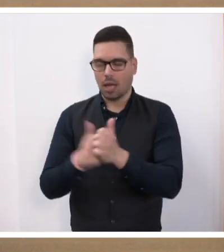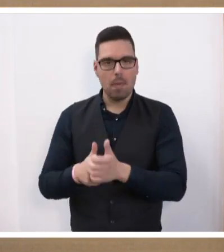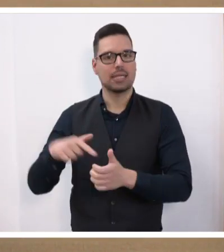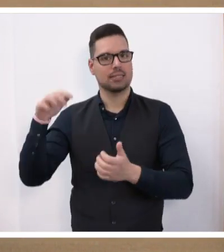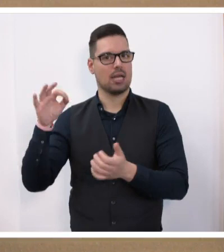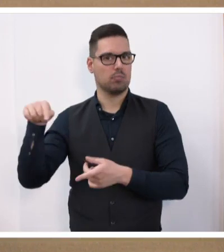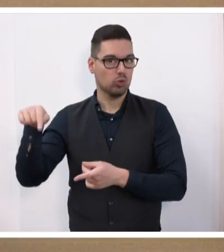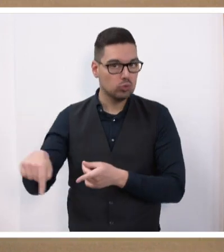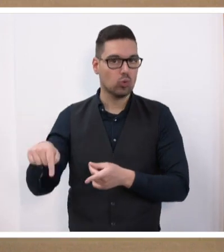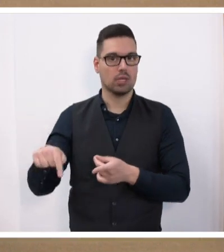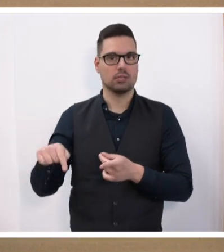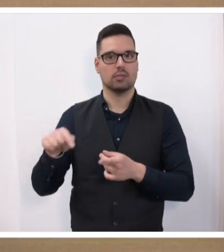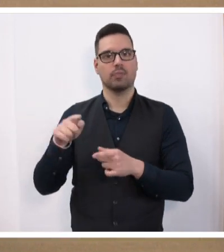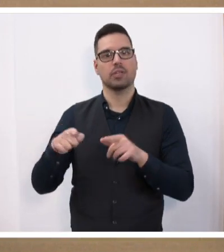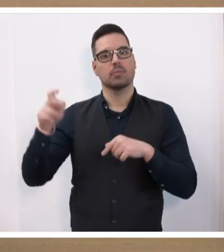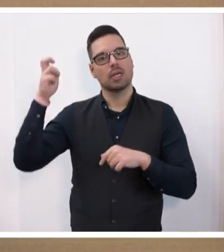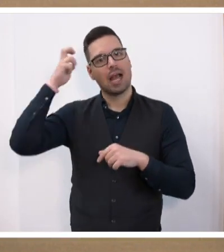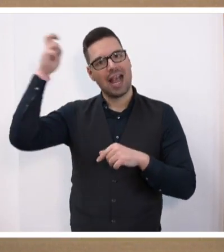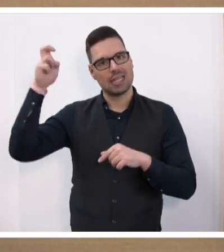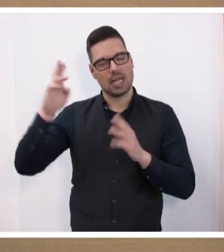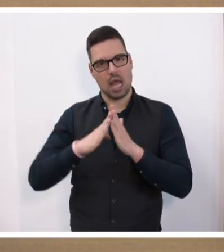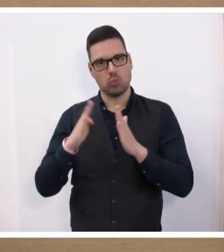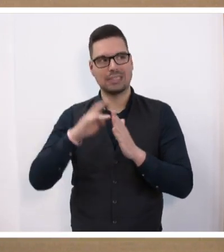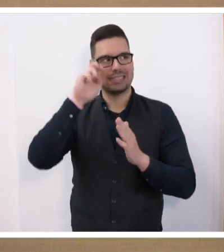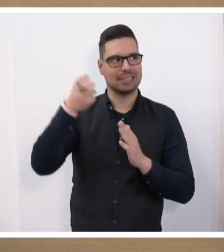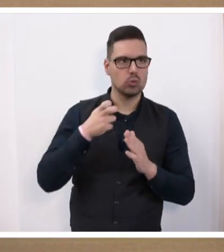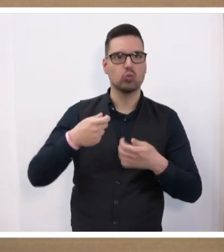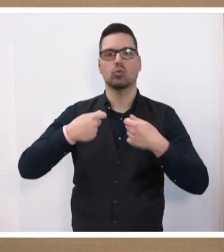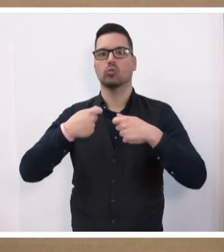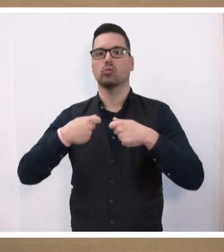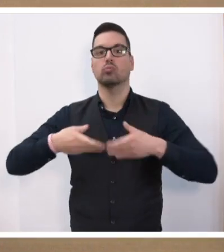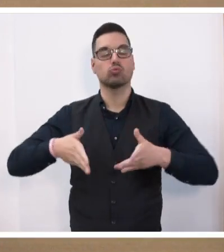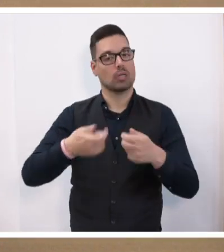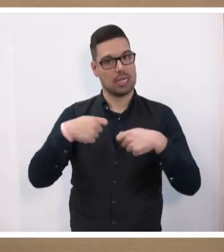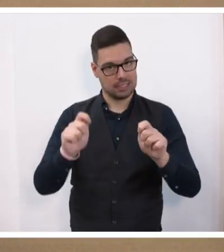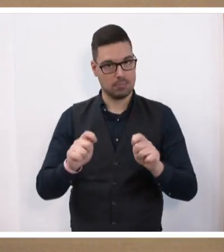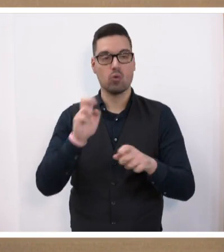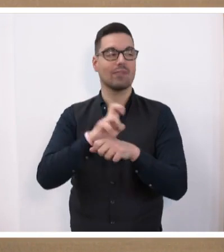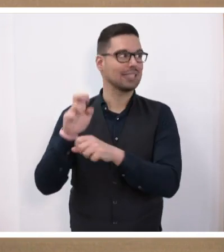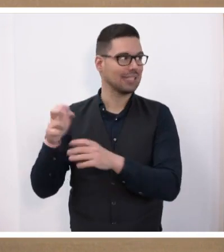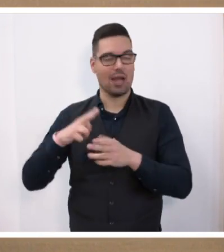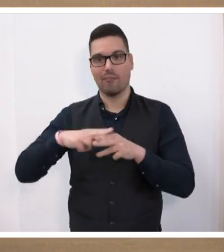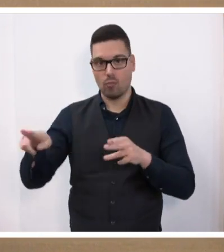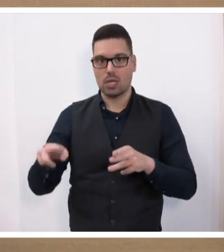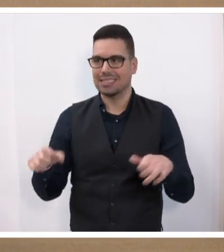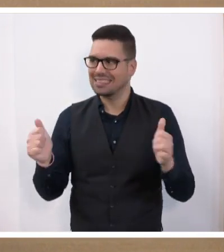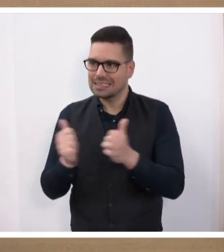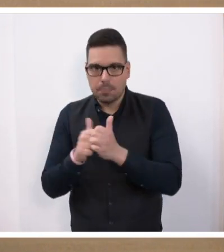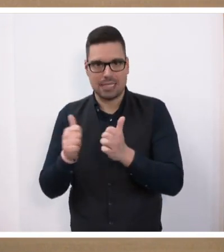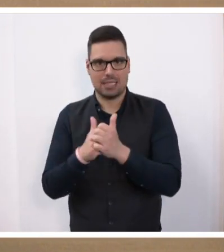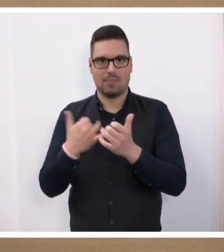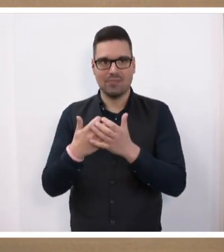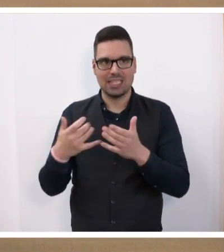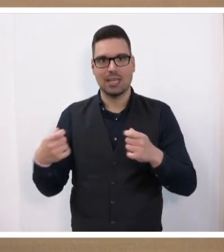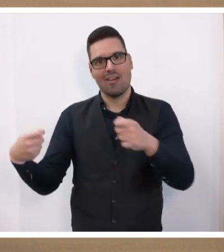mit Vertretern aus dem Rathaus in Saarlouis, mit Vertretern des Landespolitischen Straßenbau, aber eben auch mit Vertretern von Fort, um zu eruieren gemeinsam, wie kann man